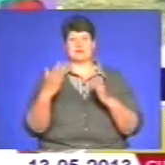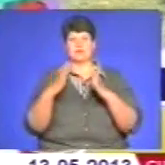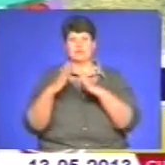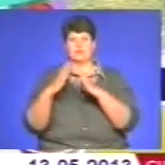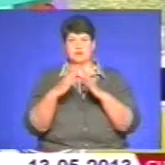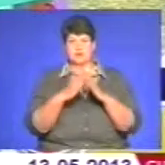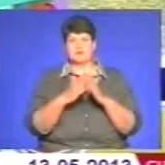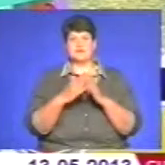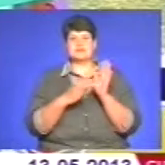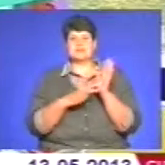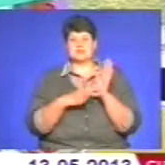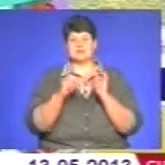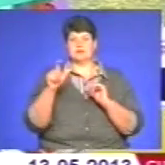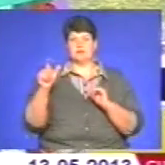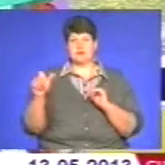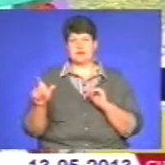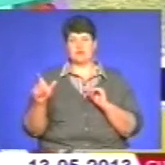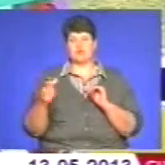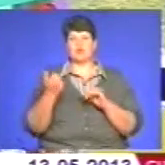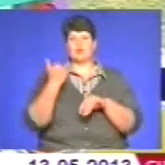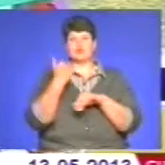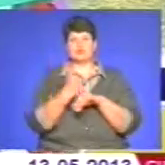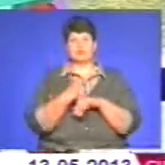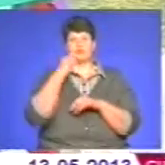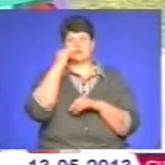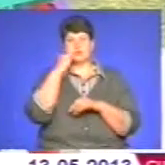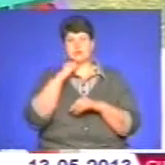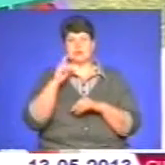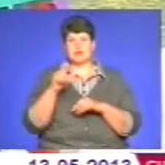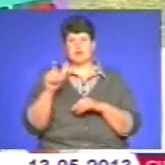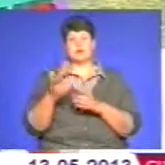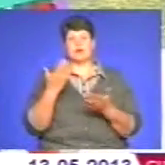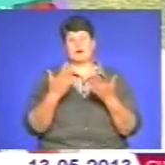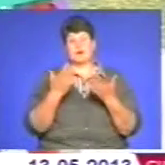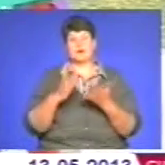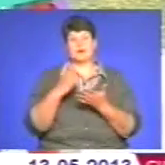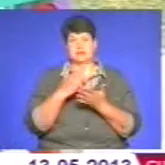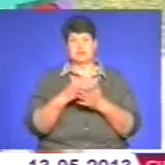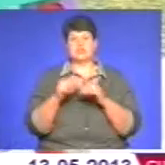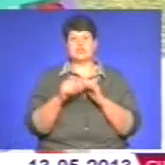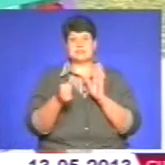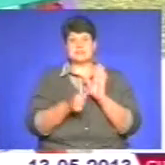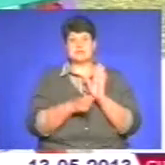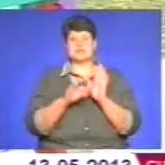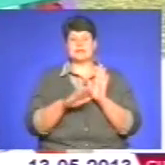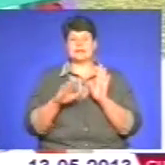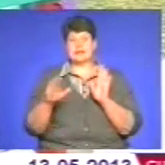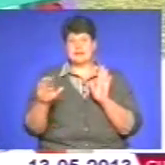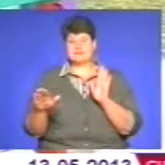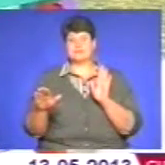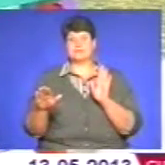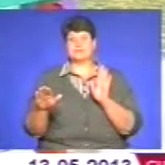навсу 70 жителів. В основному перестаріле населення, але налічується зараз 16 дітей, але